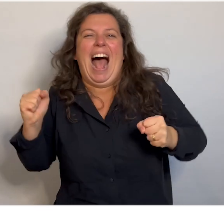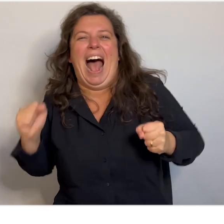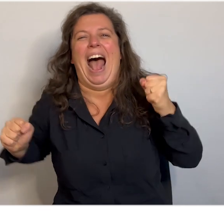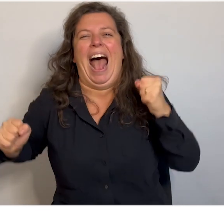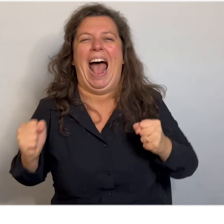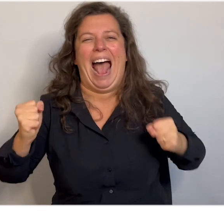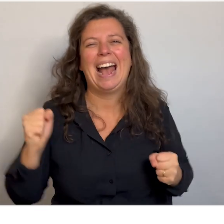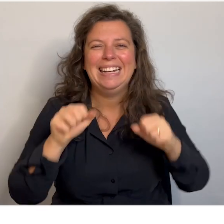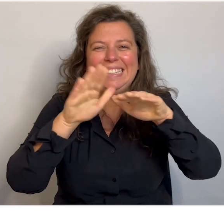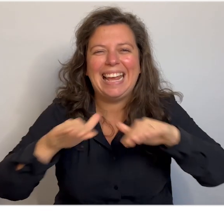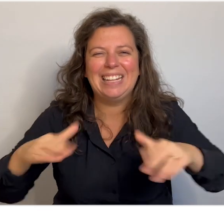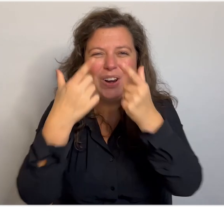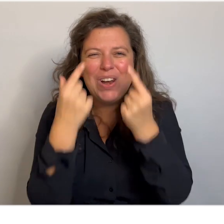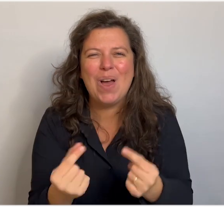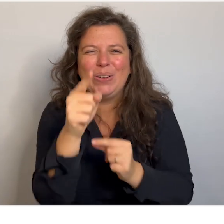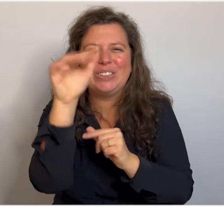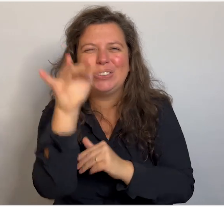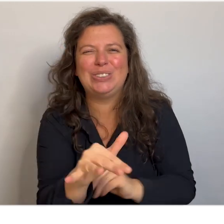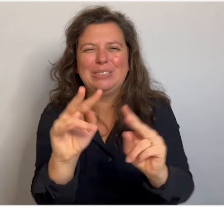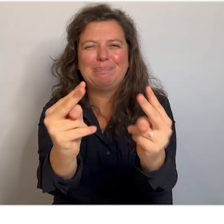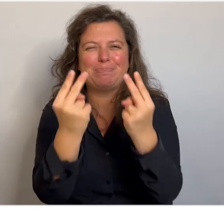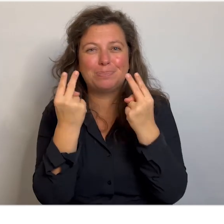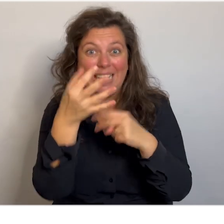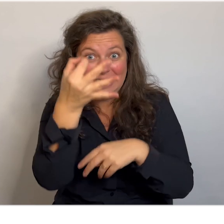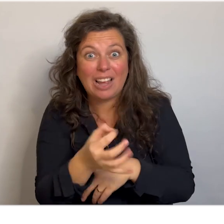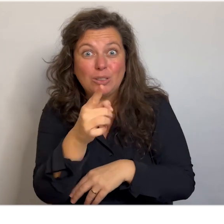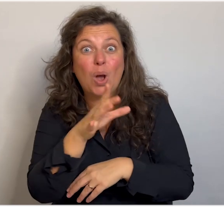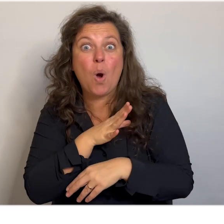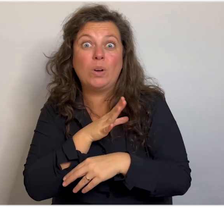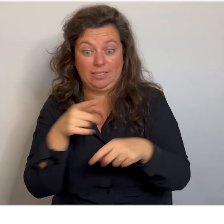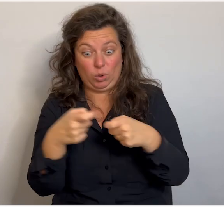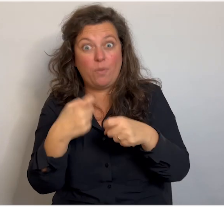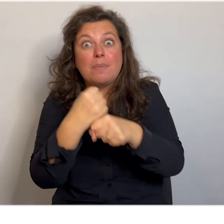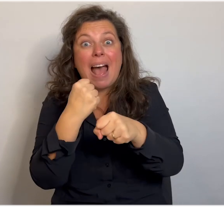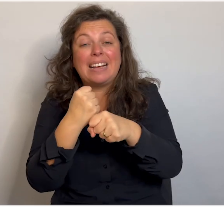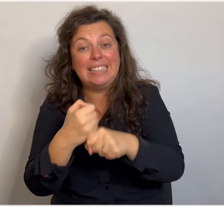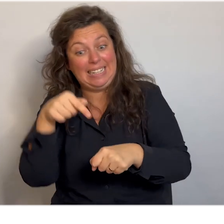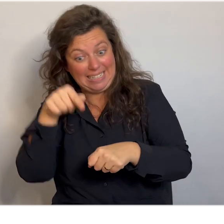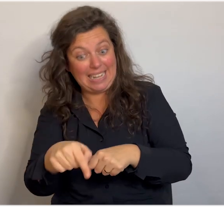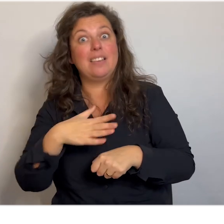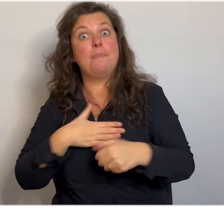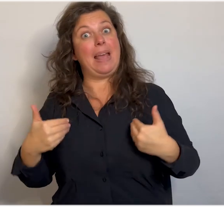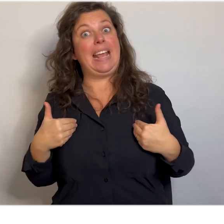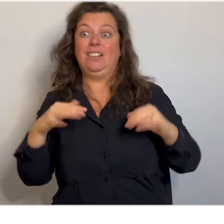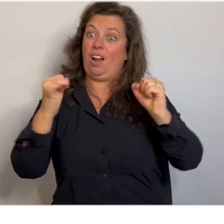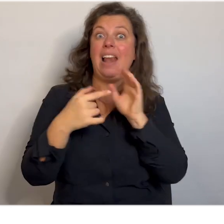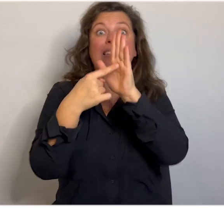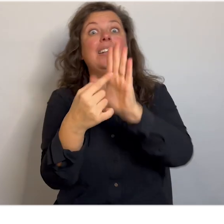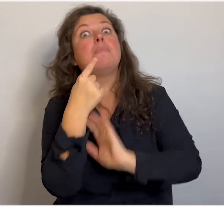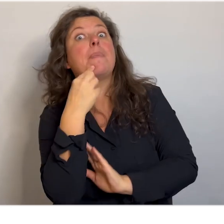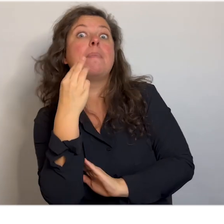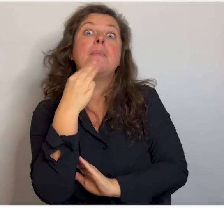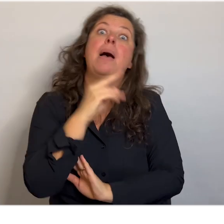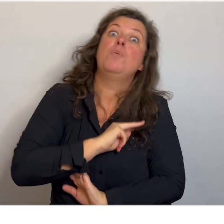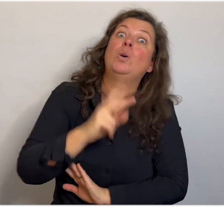Hey, kids. Het was echt superleun dat jullie er weer waren. En dan ga je het thuis ook aan dit meneer koffer maken. Ja, dan kan je dat laten zien. Je papa of je mama of je